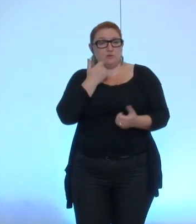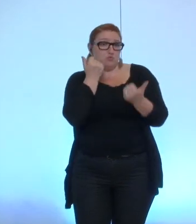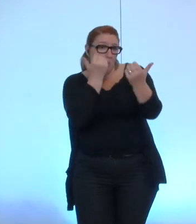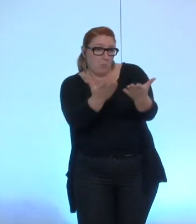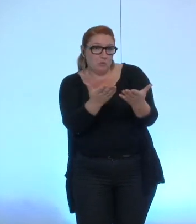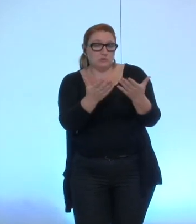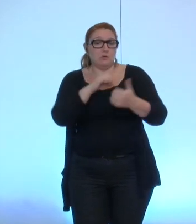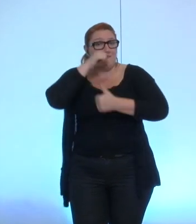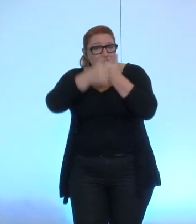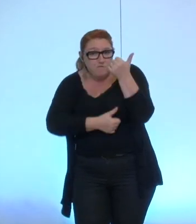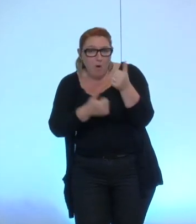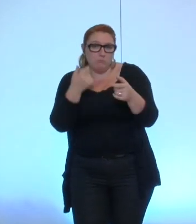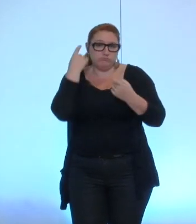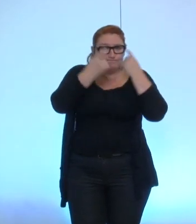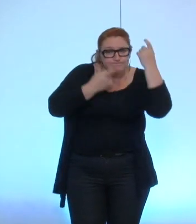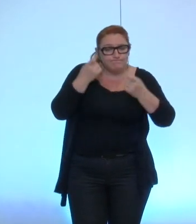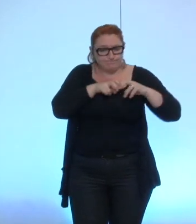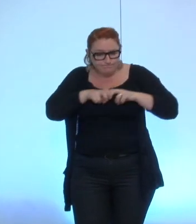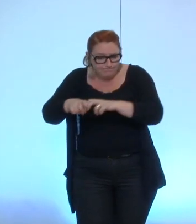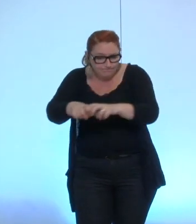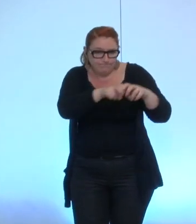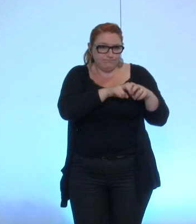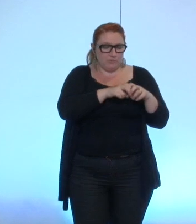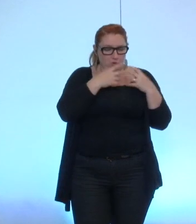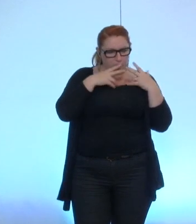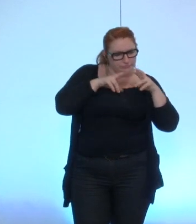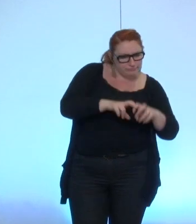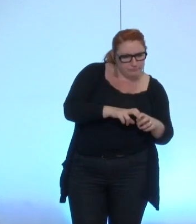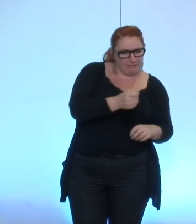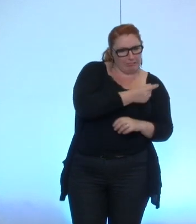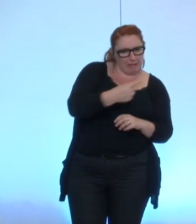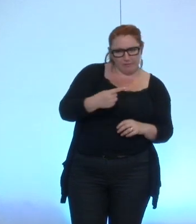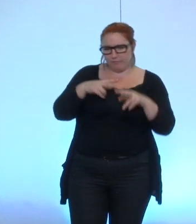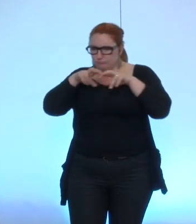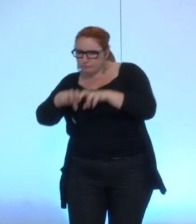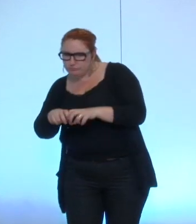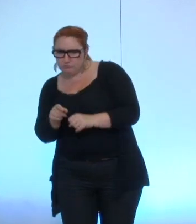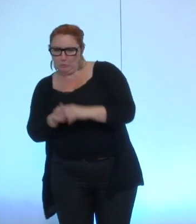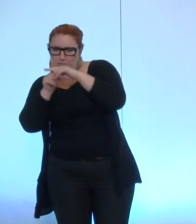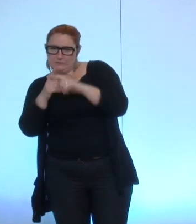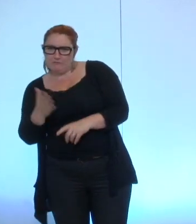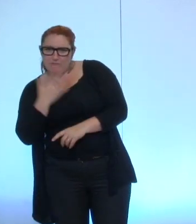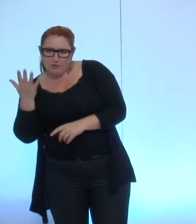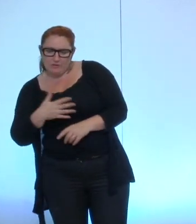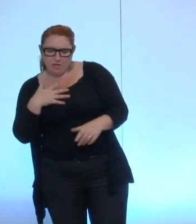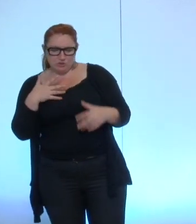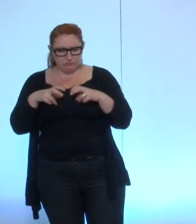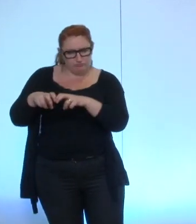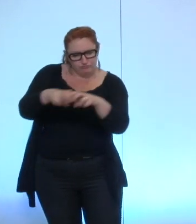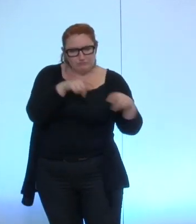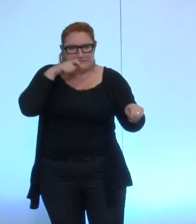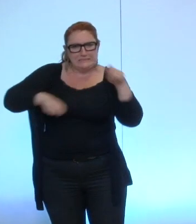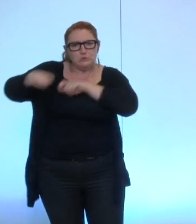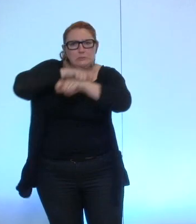en faisant un état des avantages et des inconvénients d'une telle disposition et de revenir après avoir